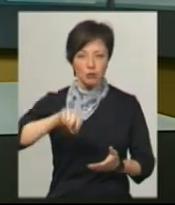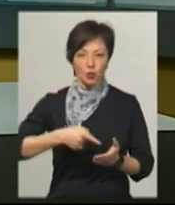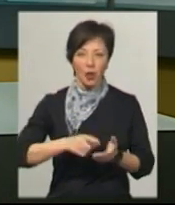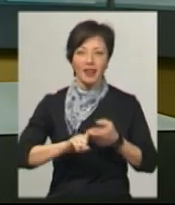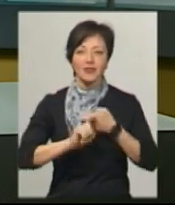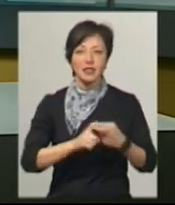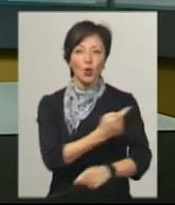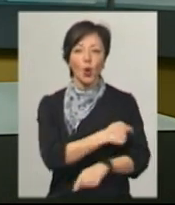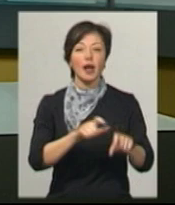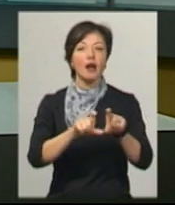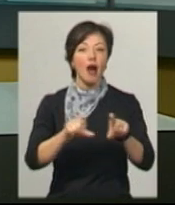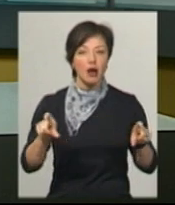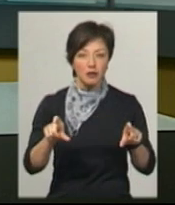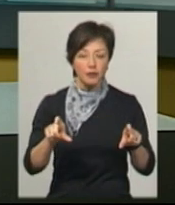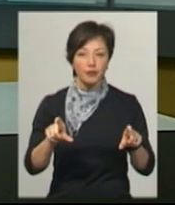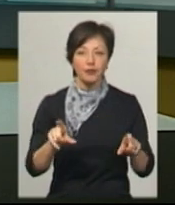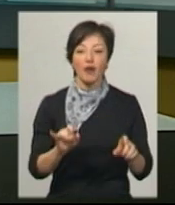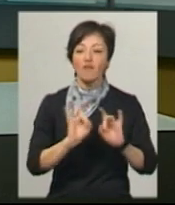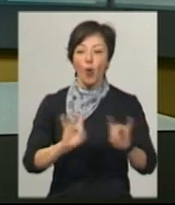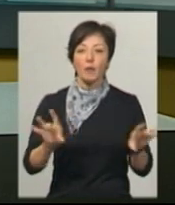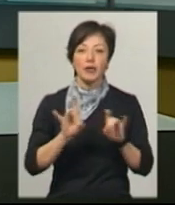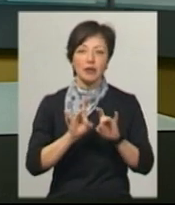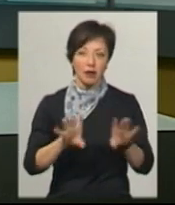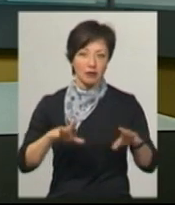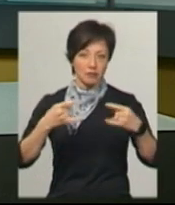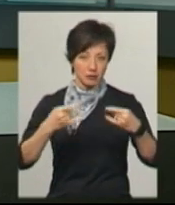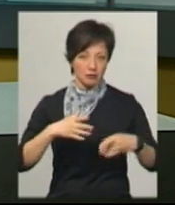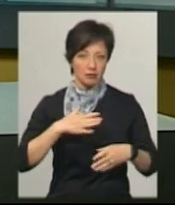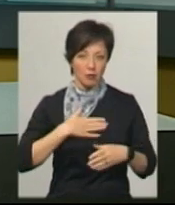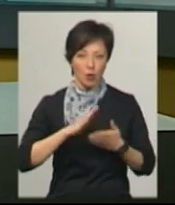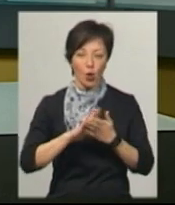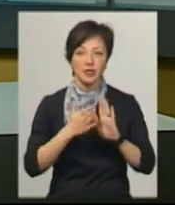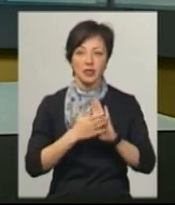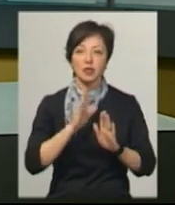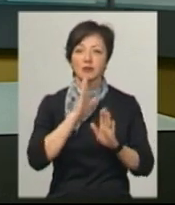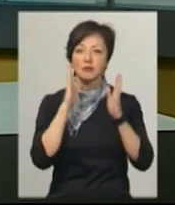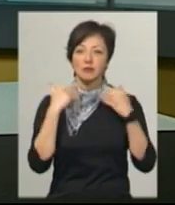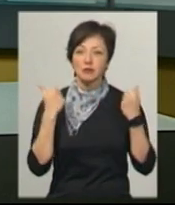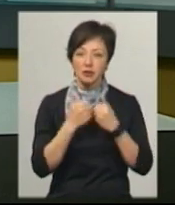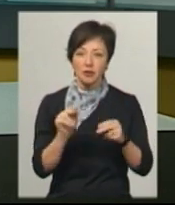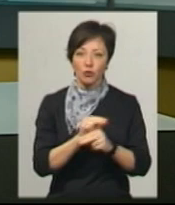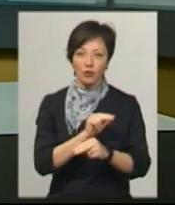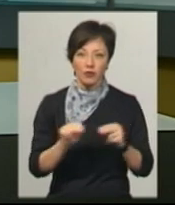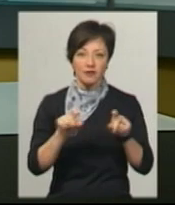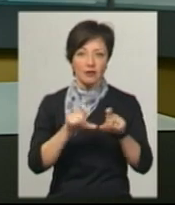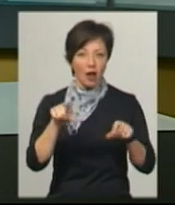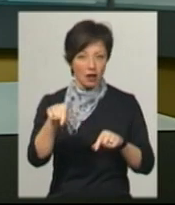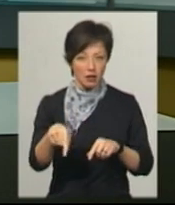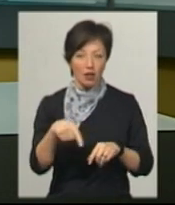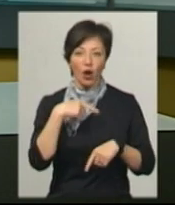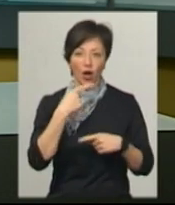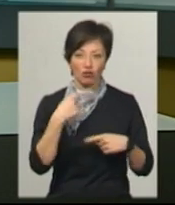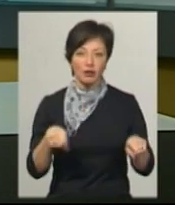інфекційної лікарні Оксана Підубна у коментарі Суспільному про стан монашок, які перебувають на лікуванні в закладі, де вона очолює,